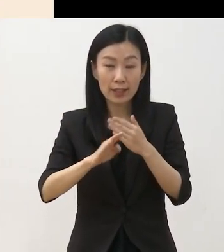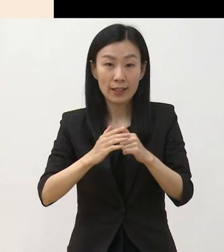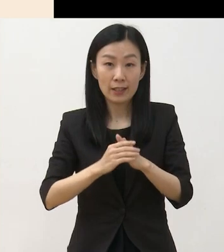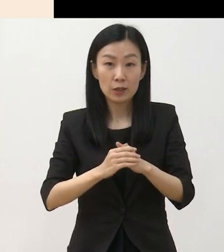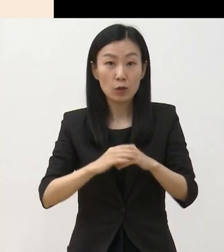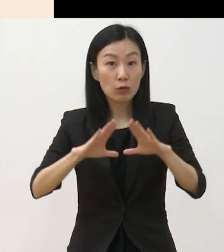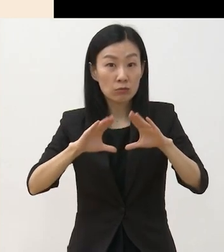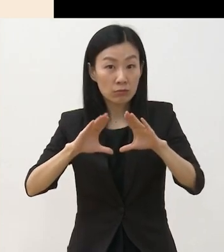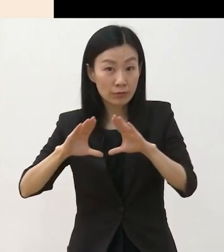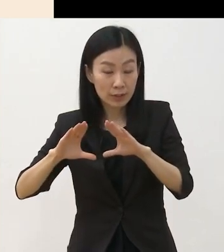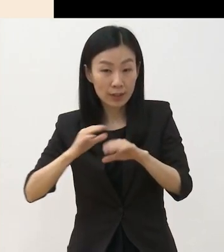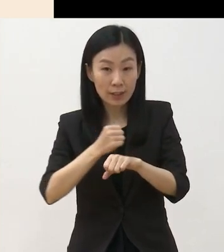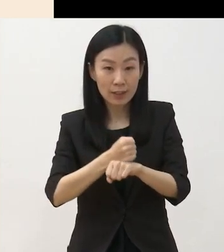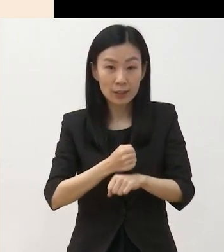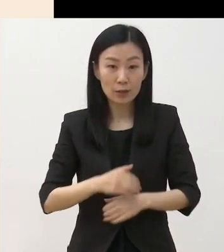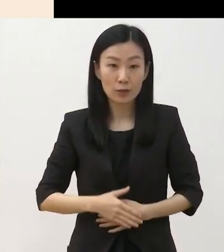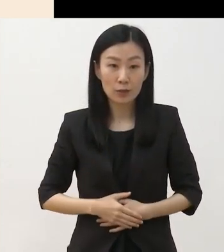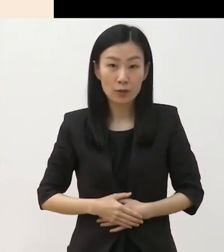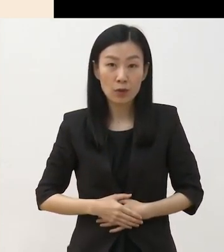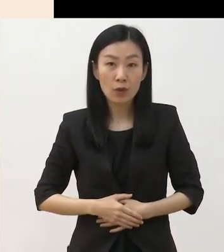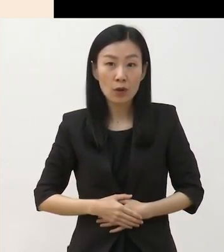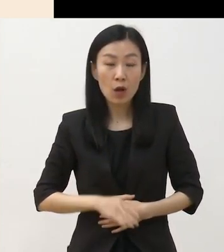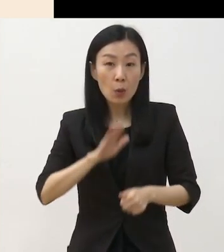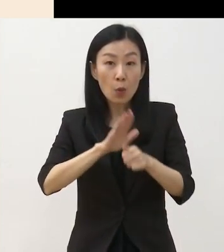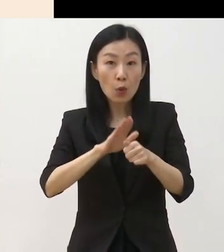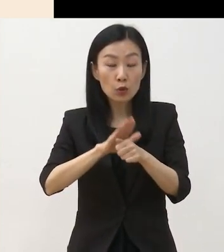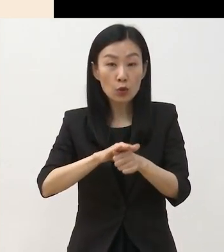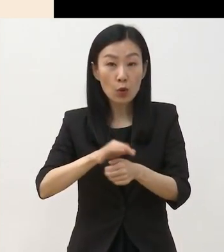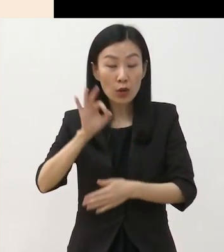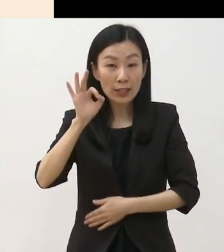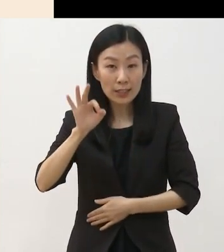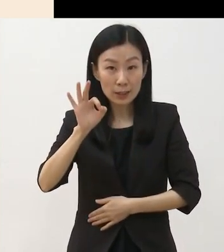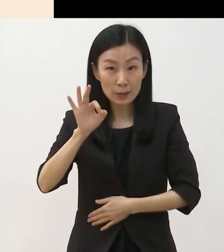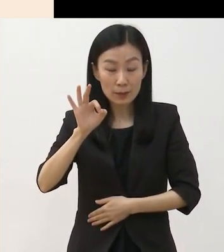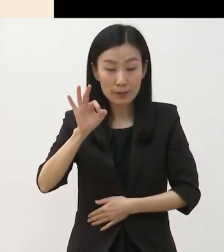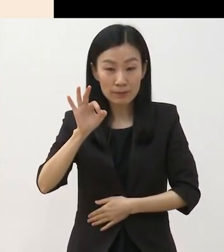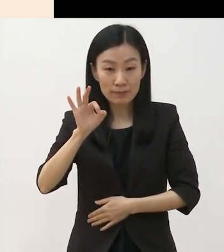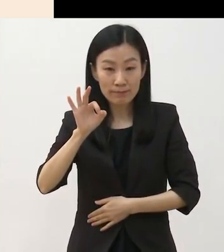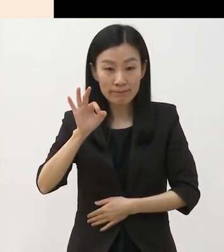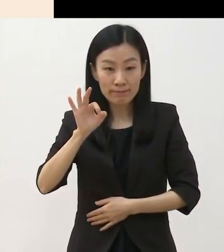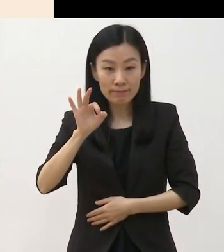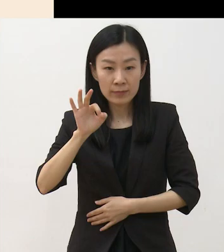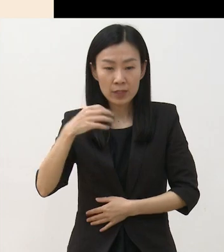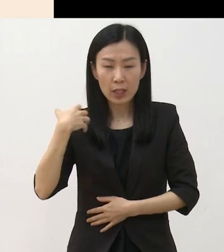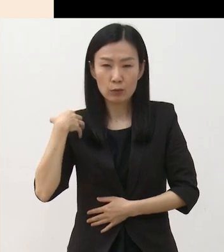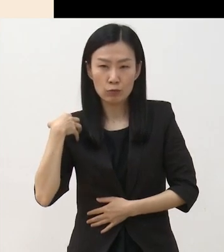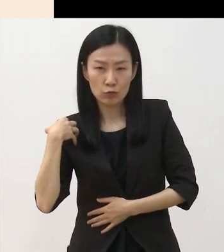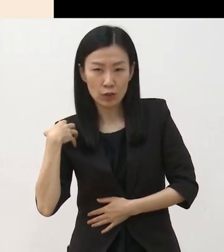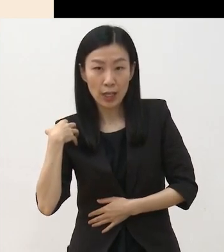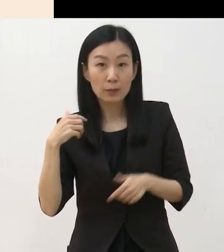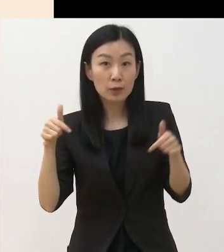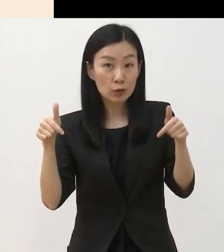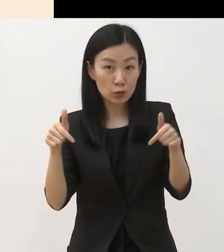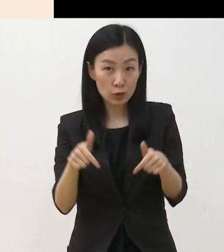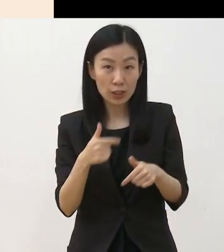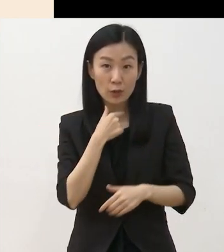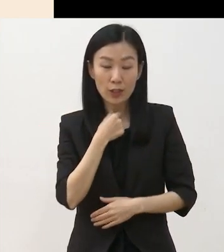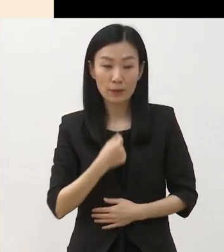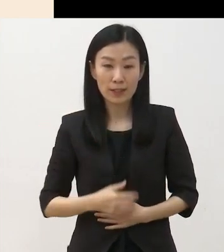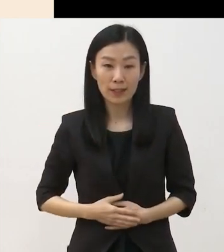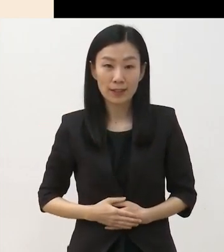보조금 집행정산은 조건을 완화하여 부담을 경감하고자 합니다